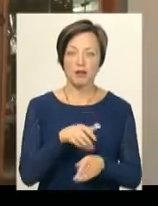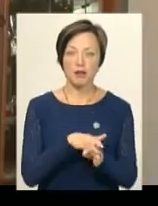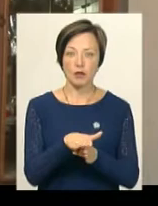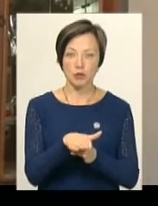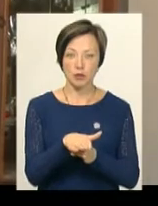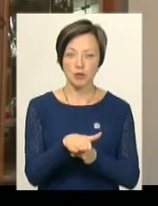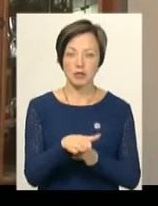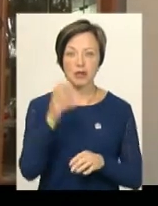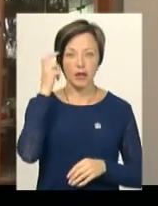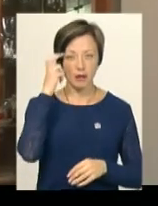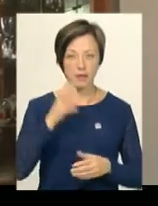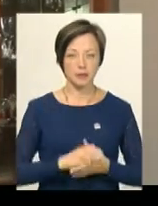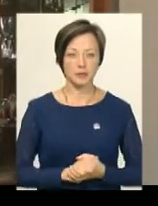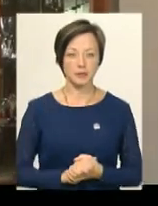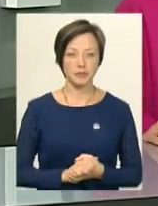відбудуться у Києві.